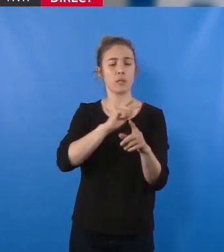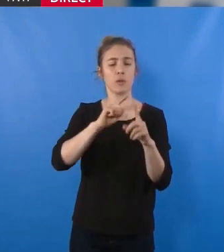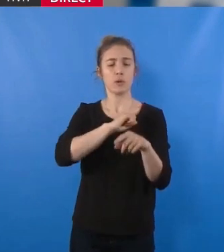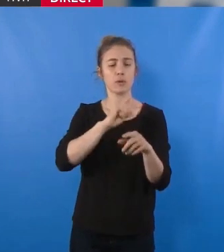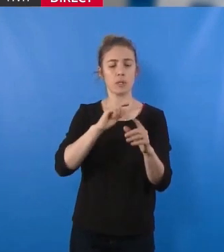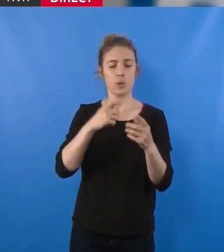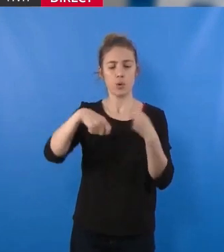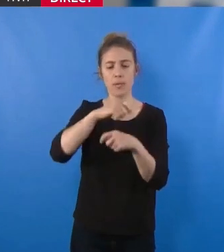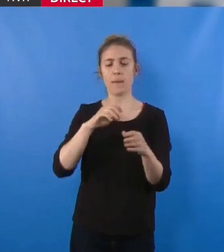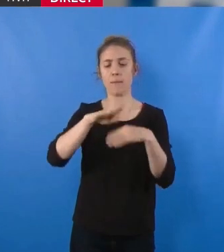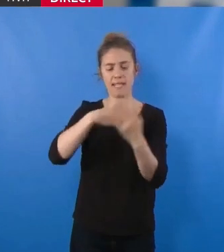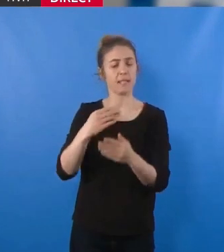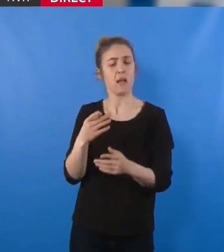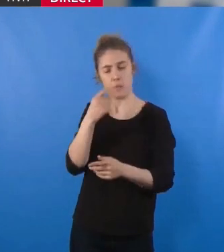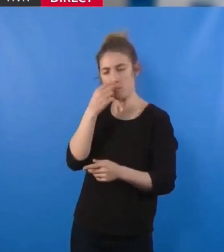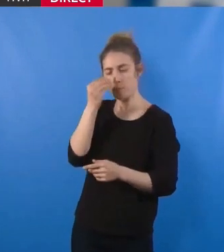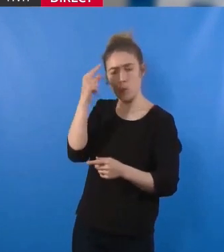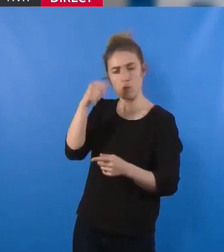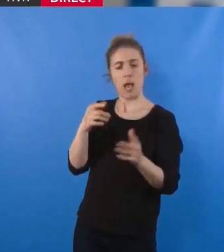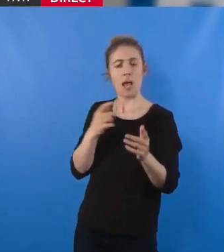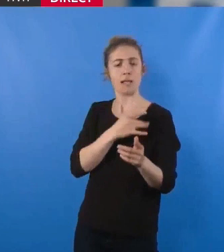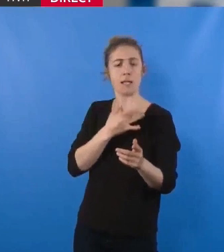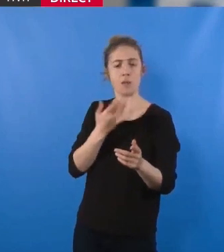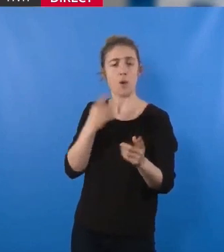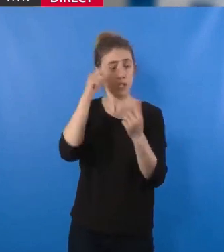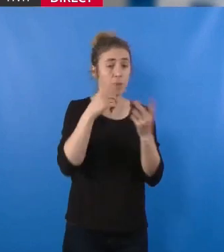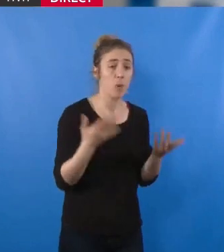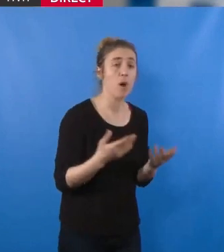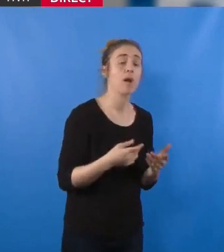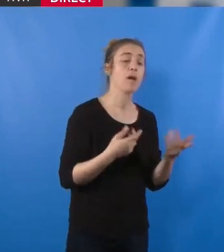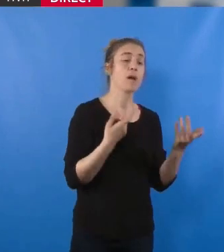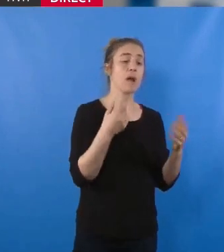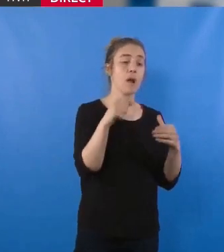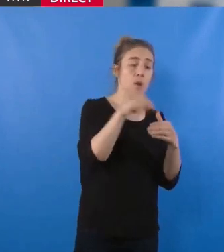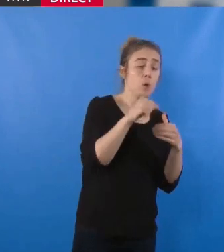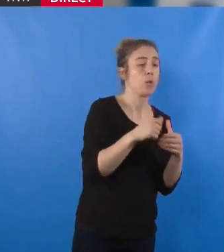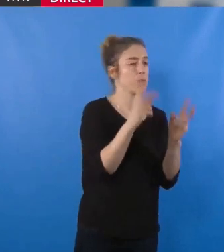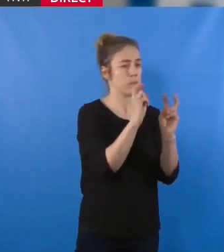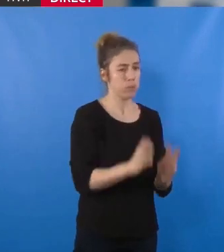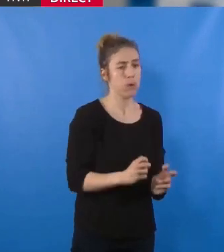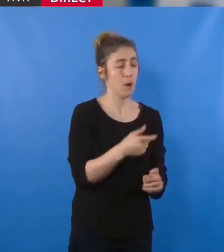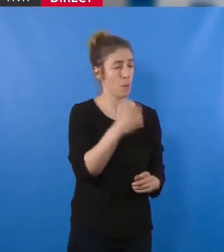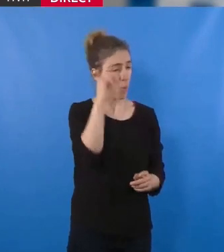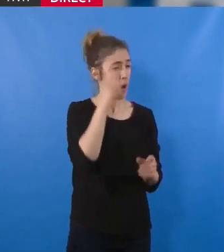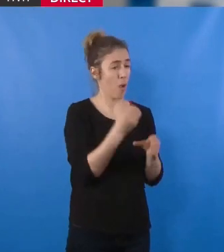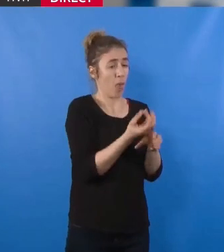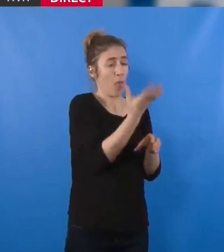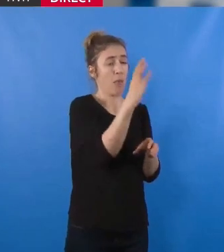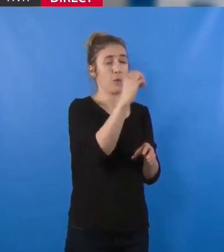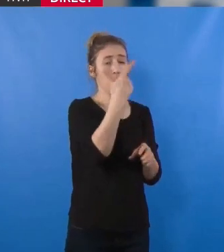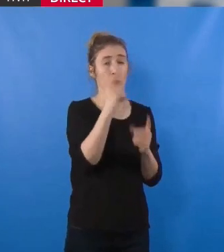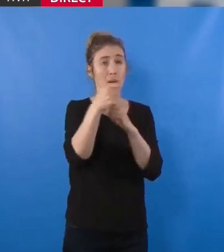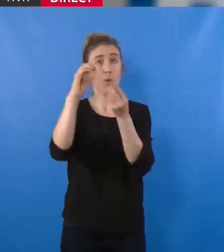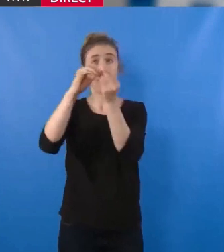pour contribuer à réduire l'utilisation globale d'énergie fossile et maîtrise de CO2, responsables du changement climatique que nous subissons